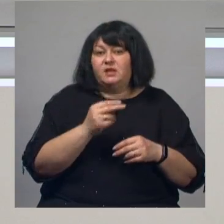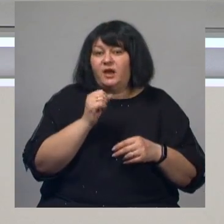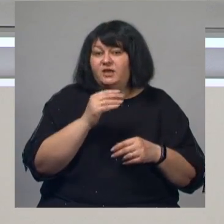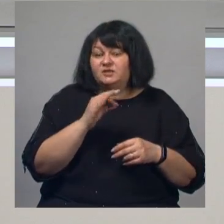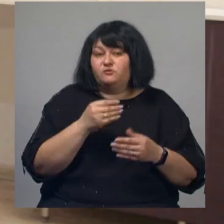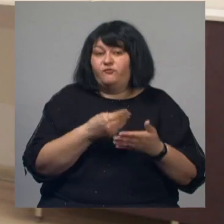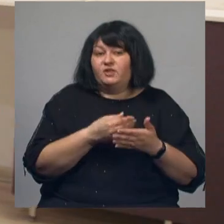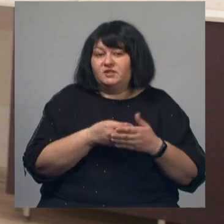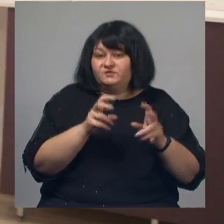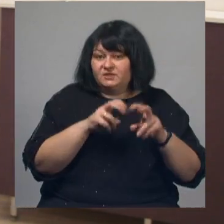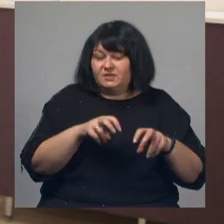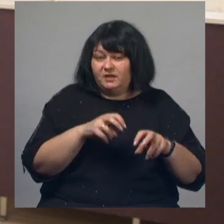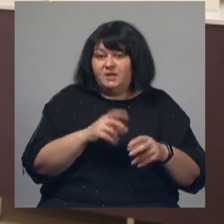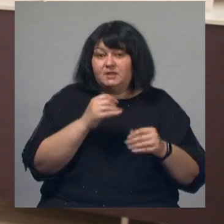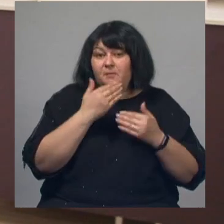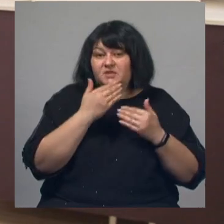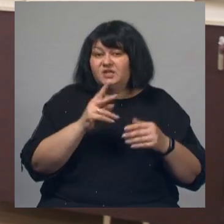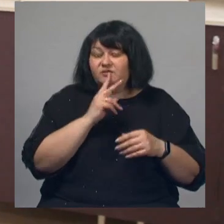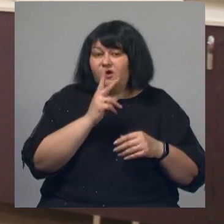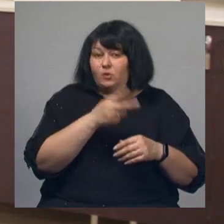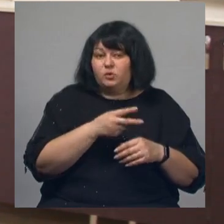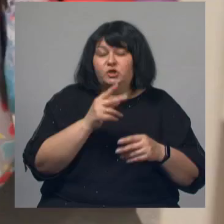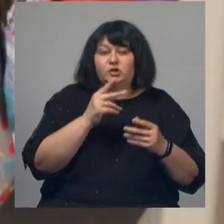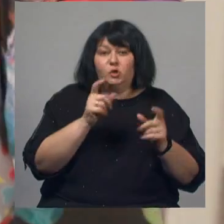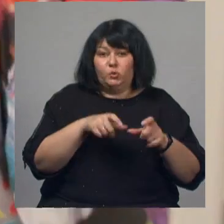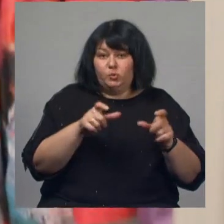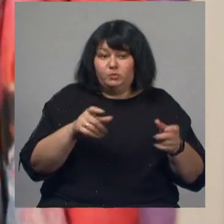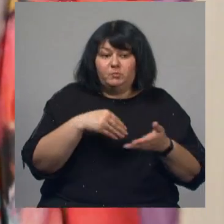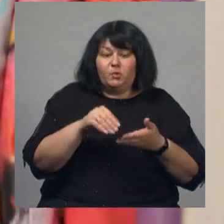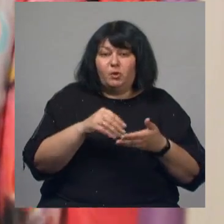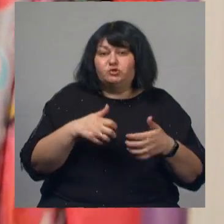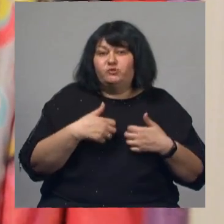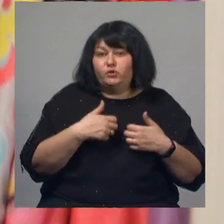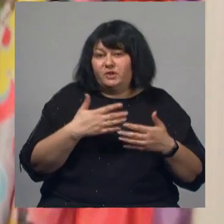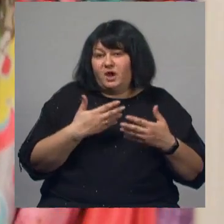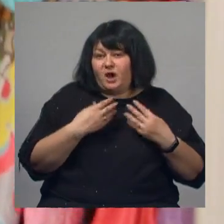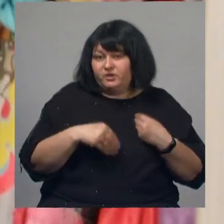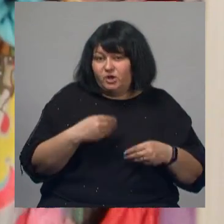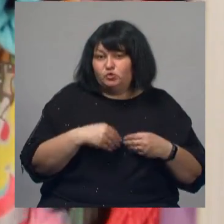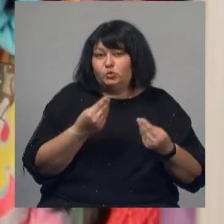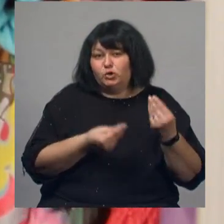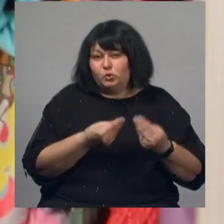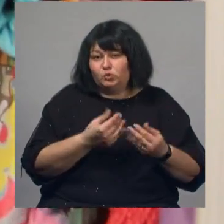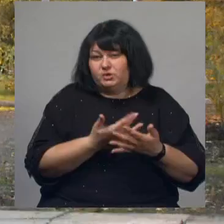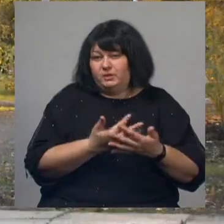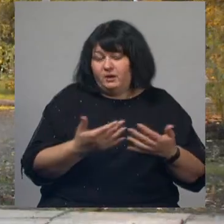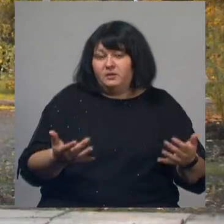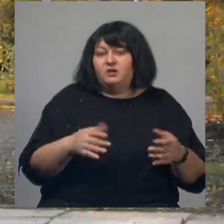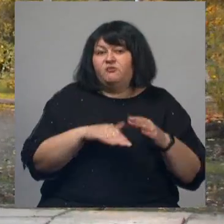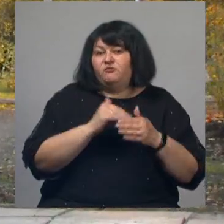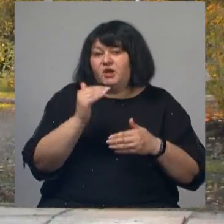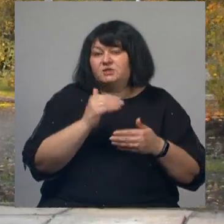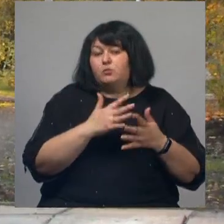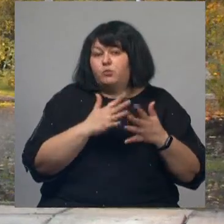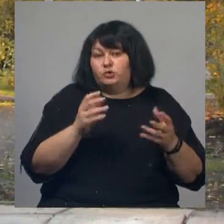финансовых исследований. За последние два года число людей, которые покупают животным одежду, игрушки и прочие аксессуары, выросло более